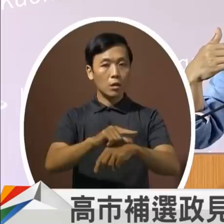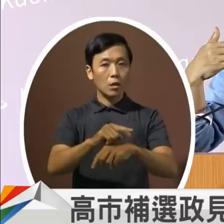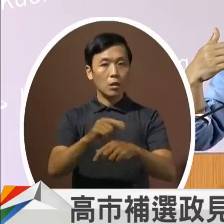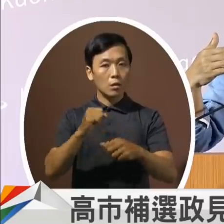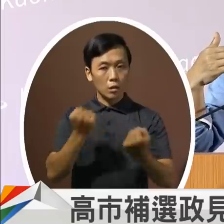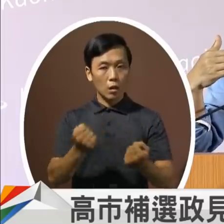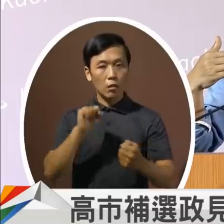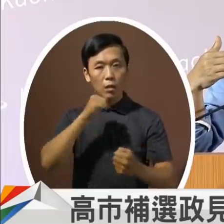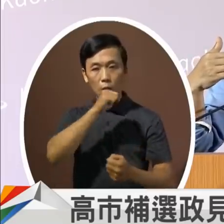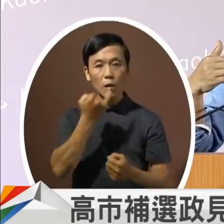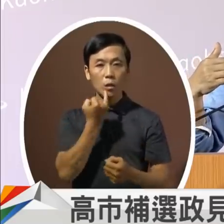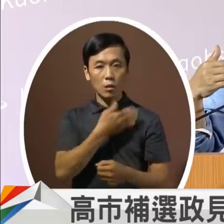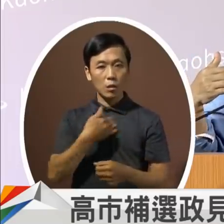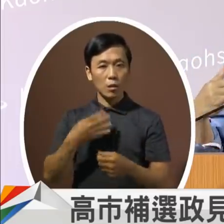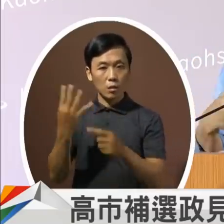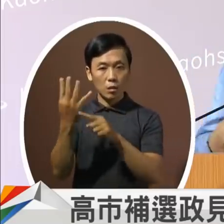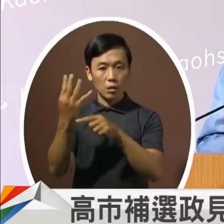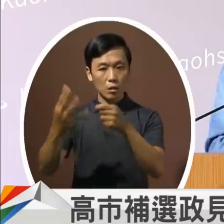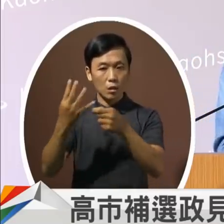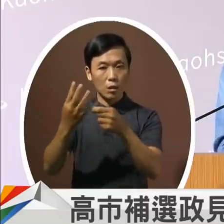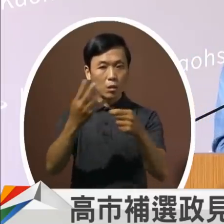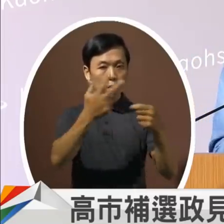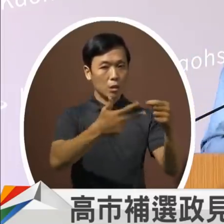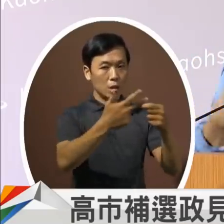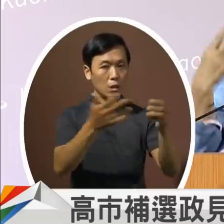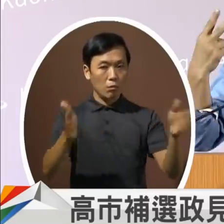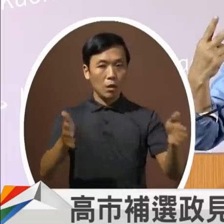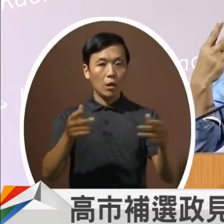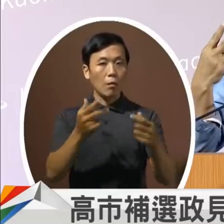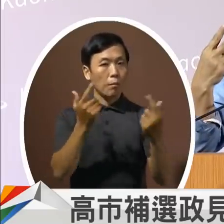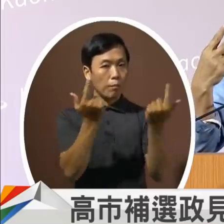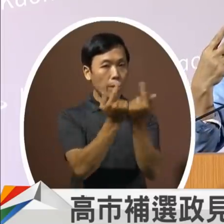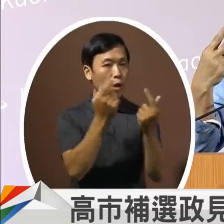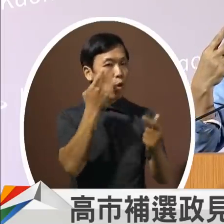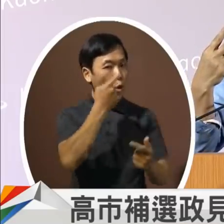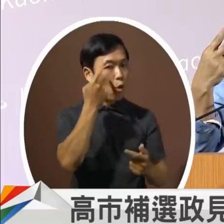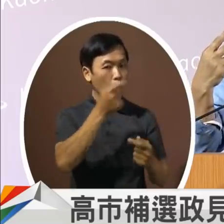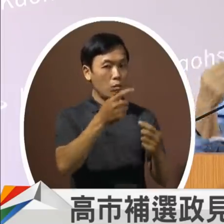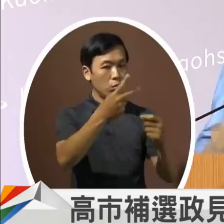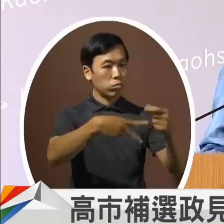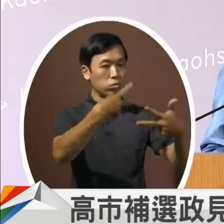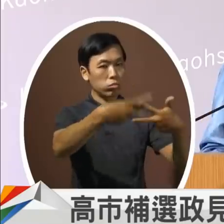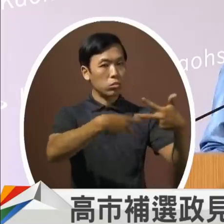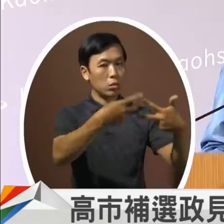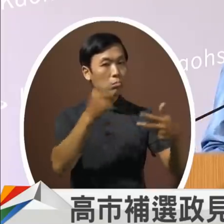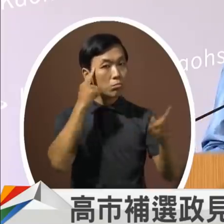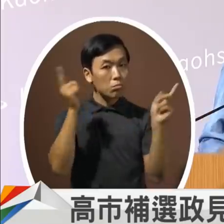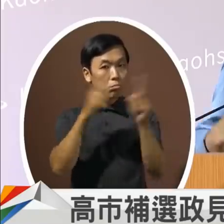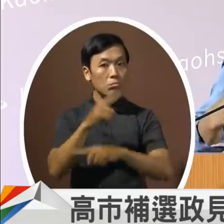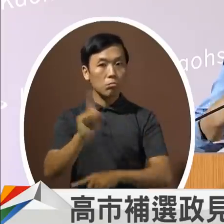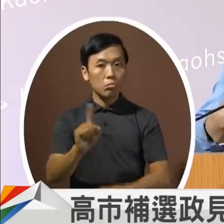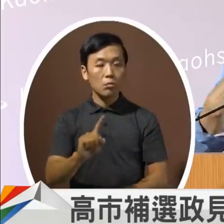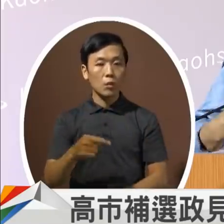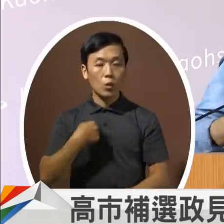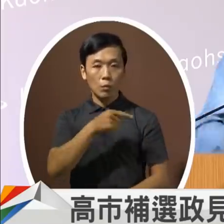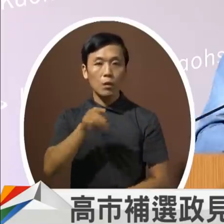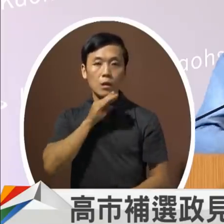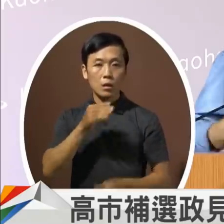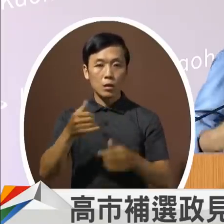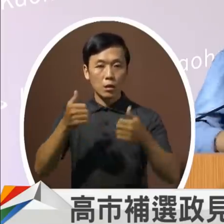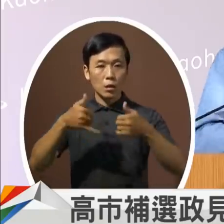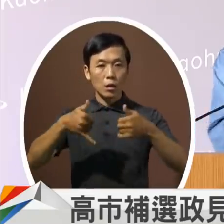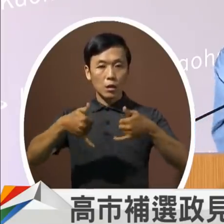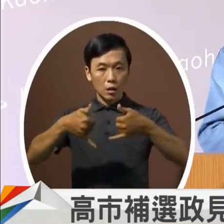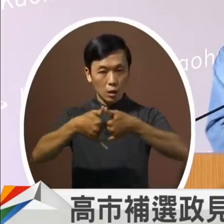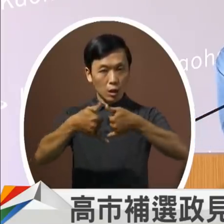湾可能4到7年平均北欧两个礼拜那代表什么代表我们是用健保支